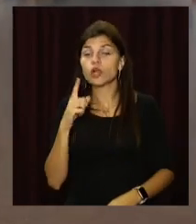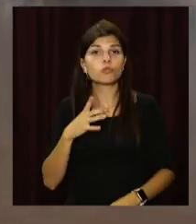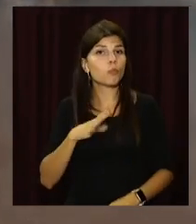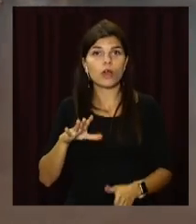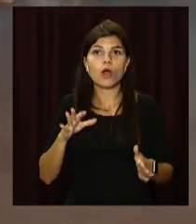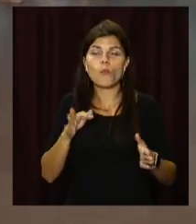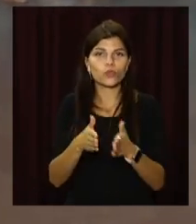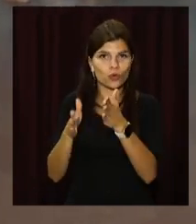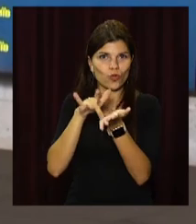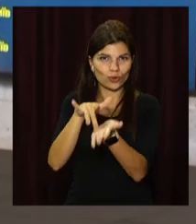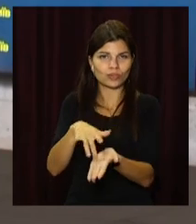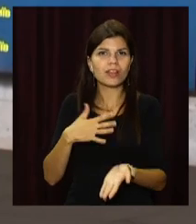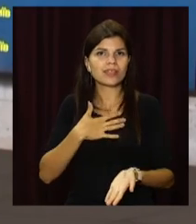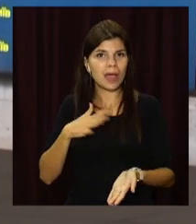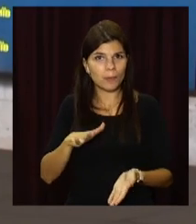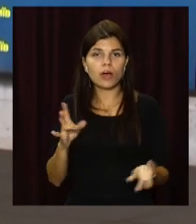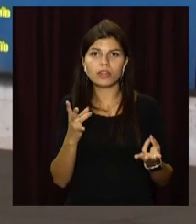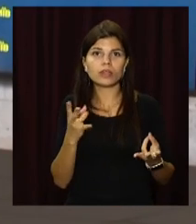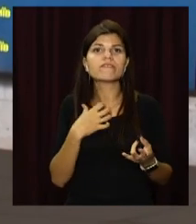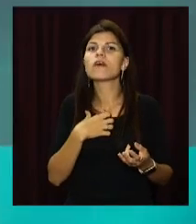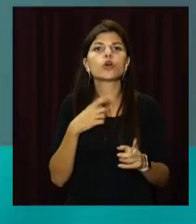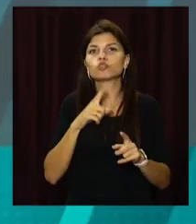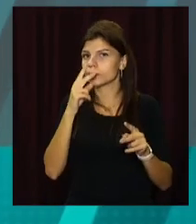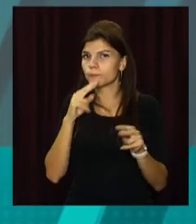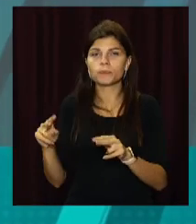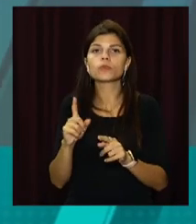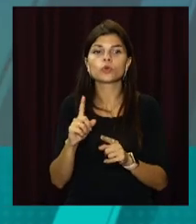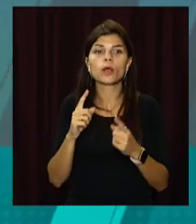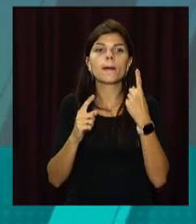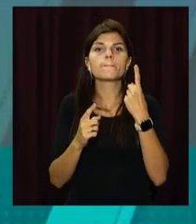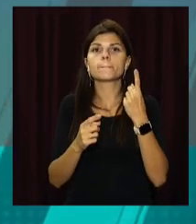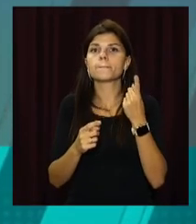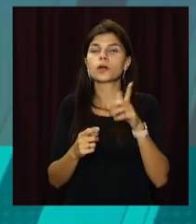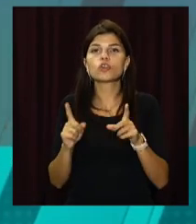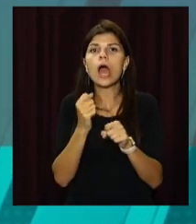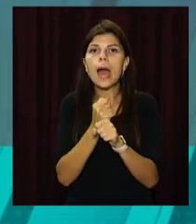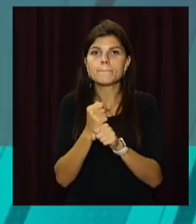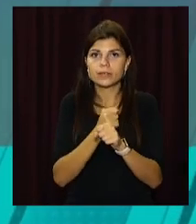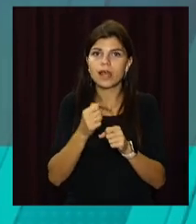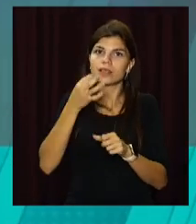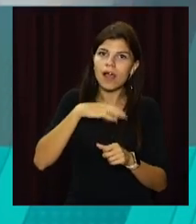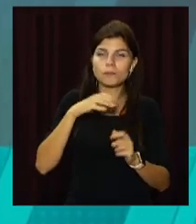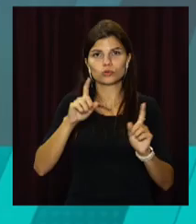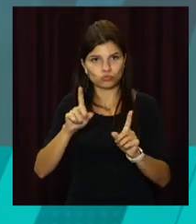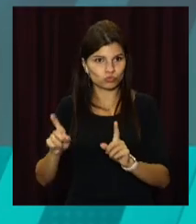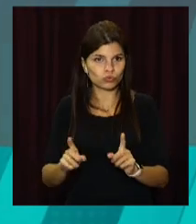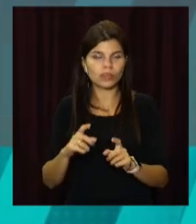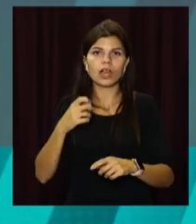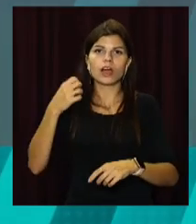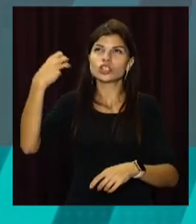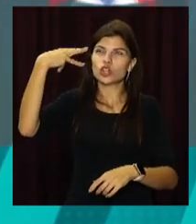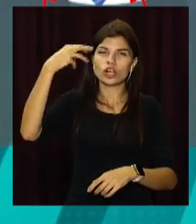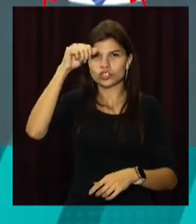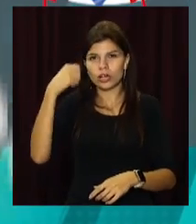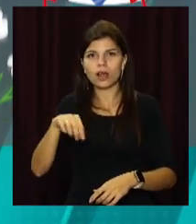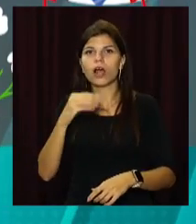подорожі, треба подбати й про інші речі. Зокрема, першим пунктом у списку має бути аптечка, наголошують лікарі. Опіки, теплові